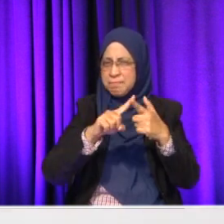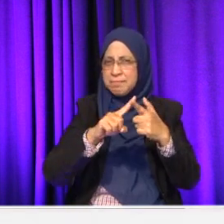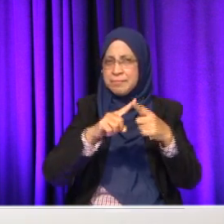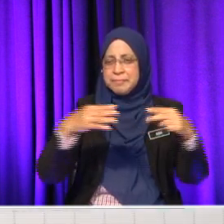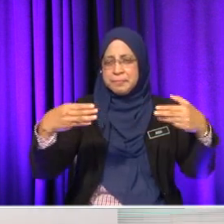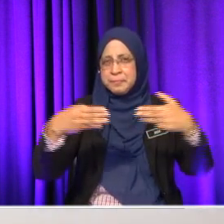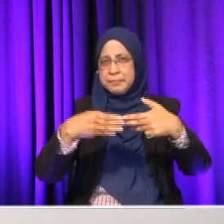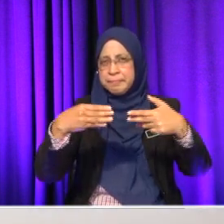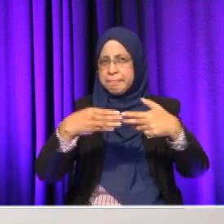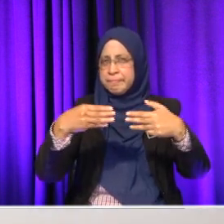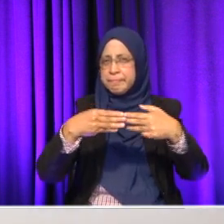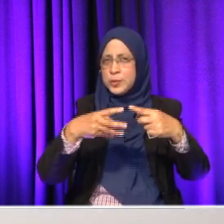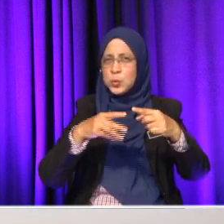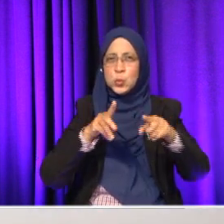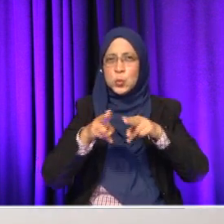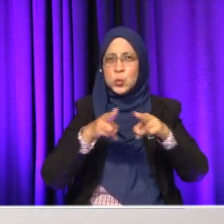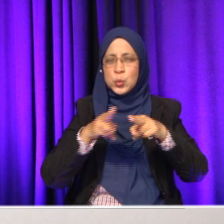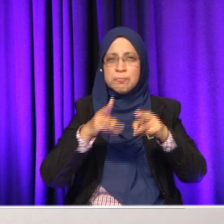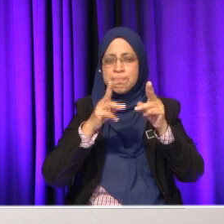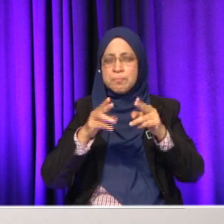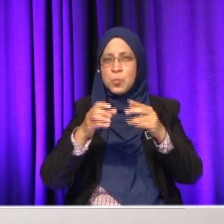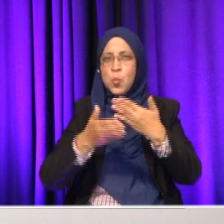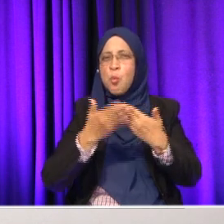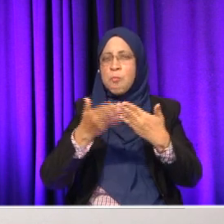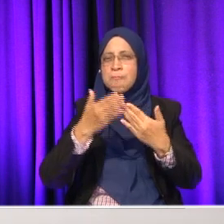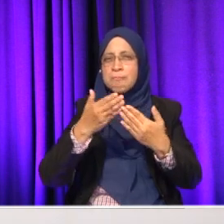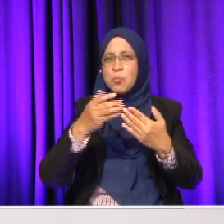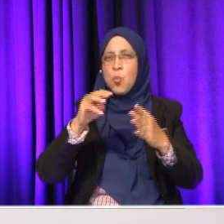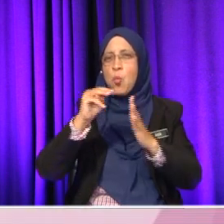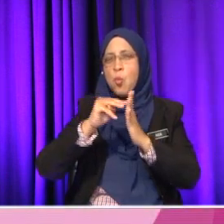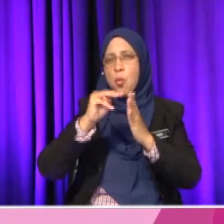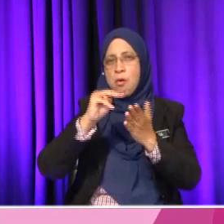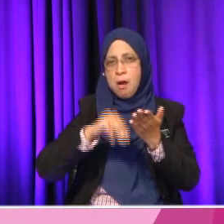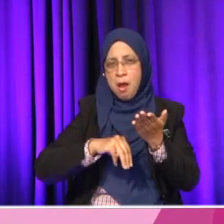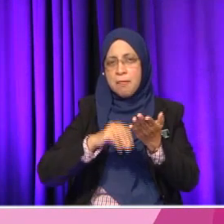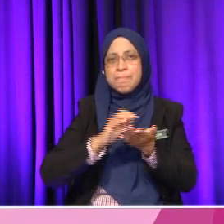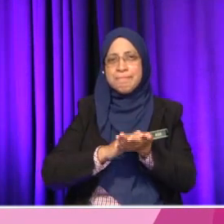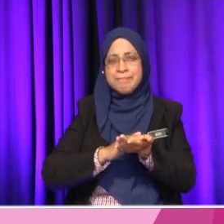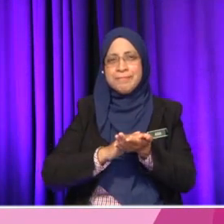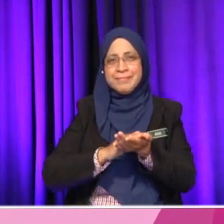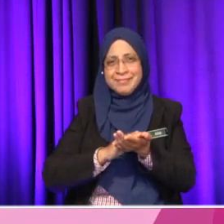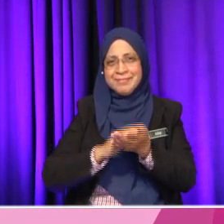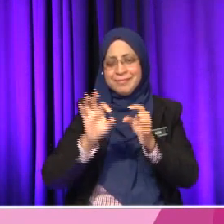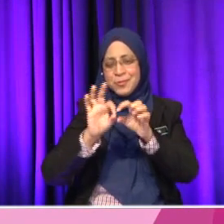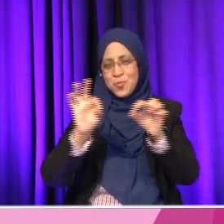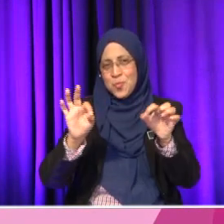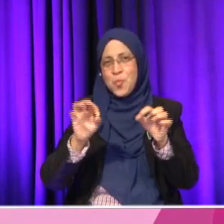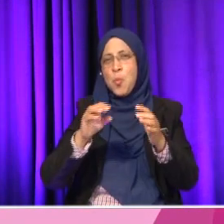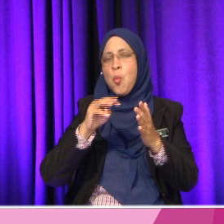penyelenggaraan dia murah. Ya, betul. Nampak sangat, suara-suara pulau pinang kan?